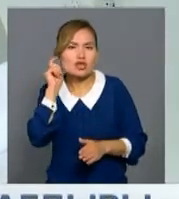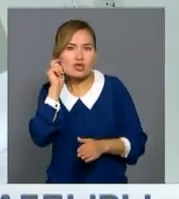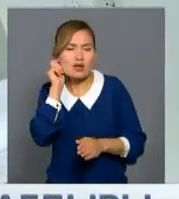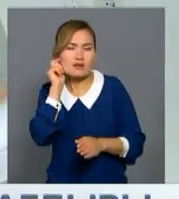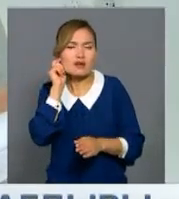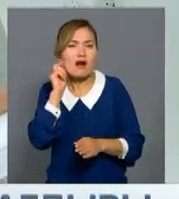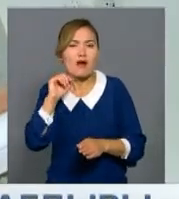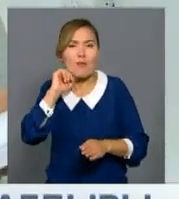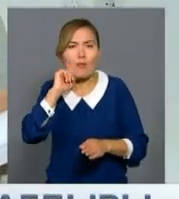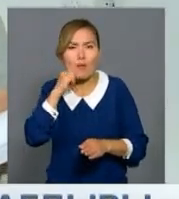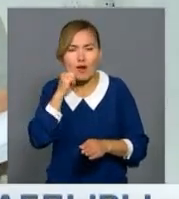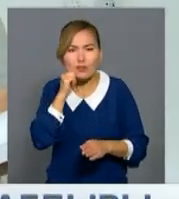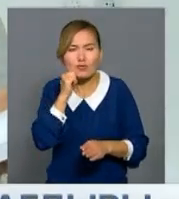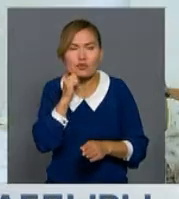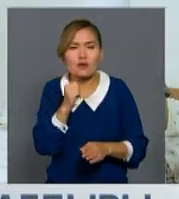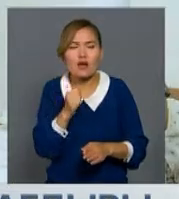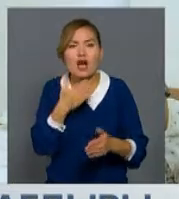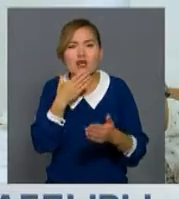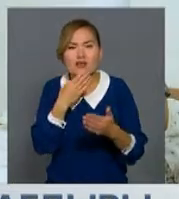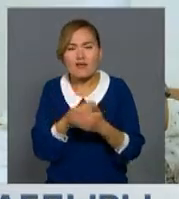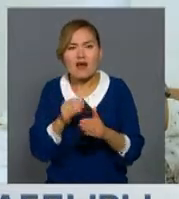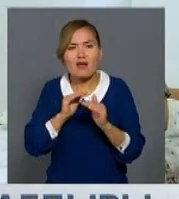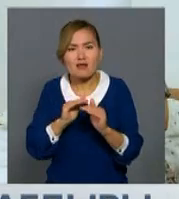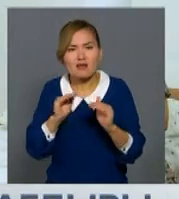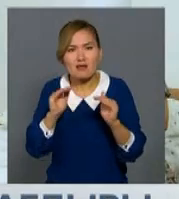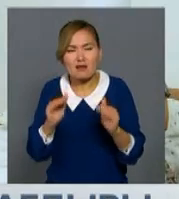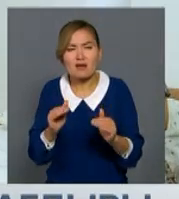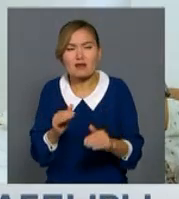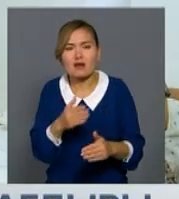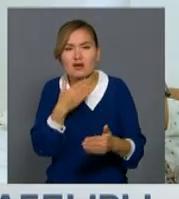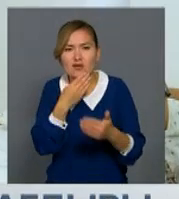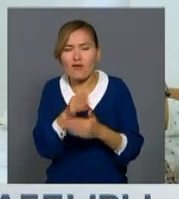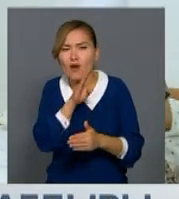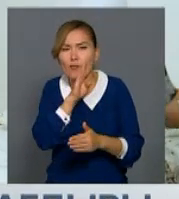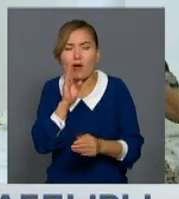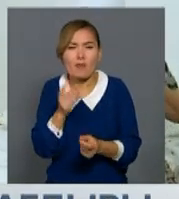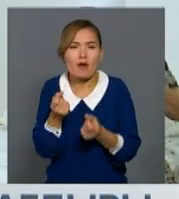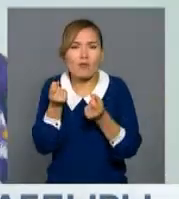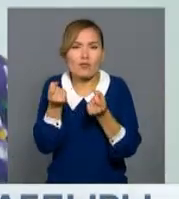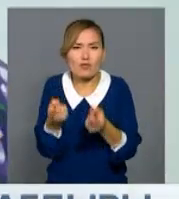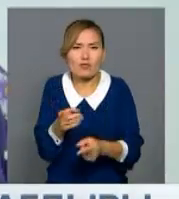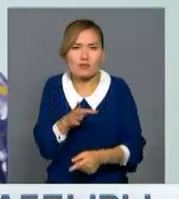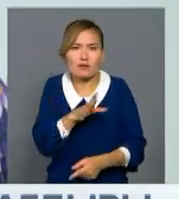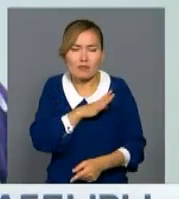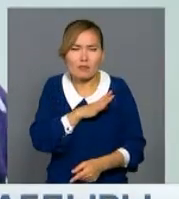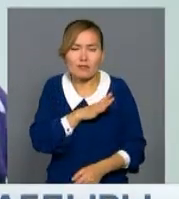керексіз жағдайды. Тамара Иван қызы еңболмасы қарттар үйінеде ғорналаса алмай әлек.